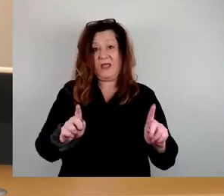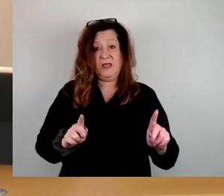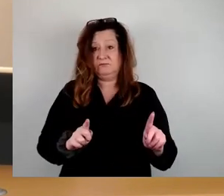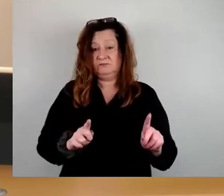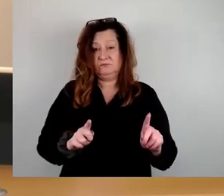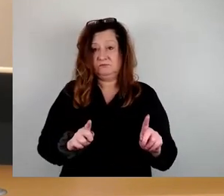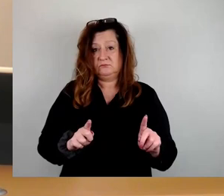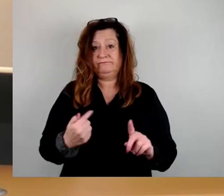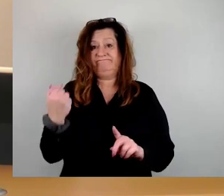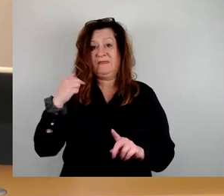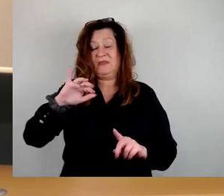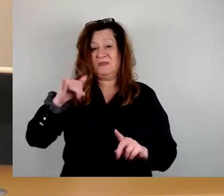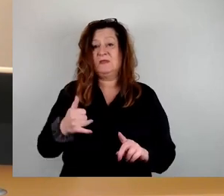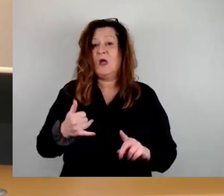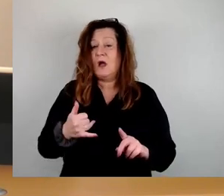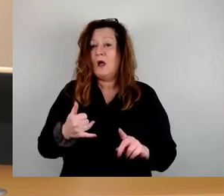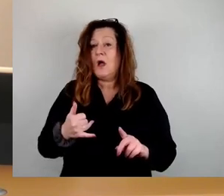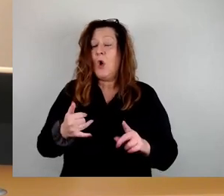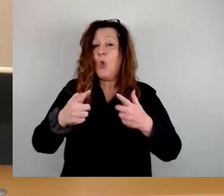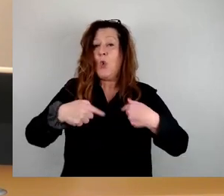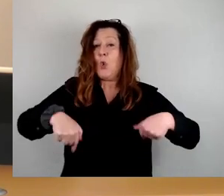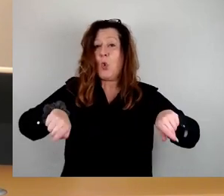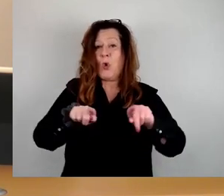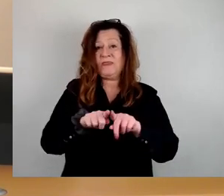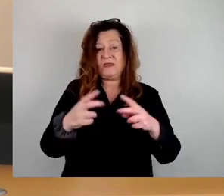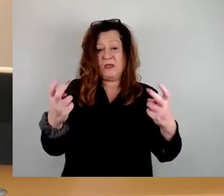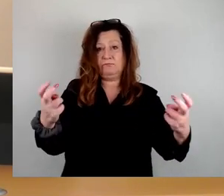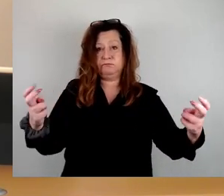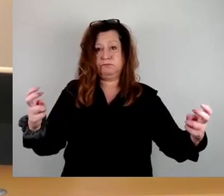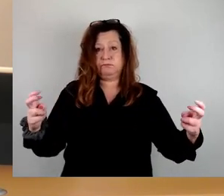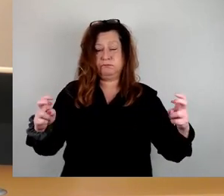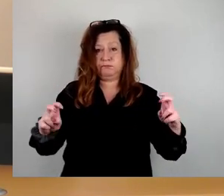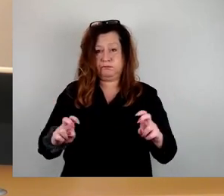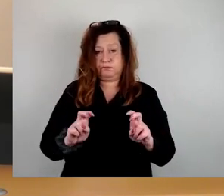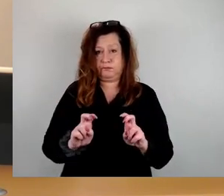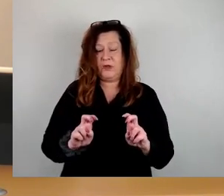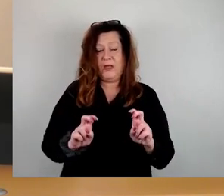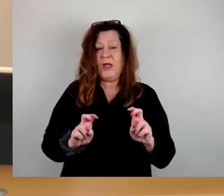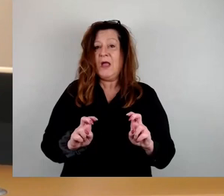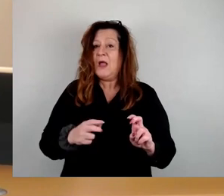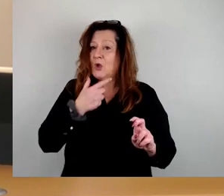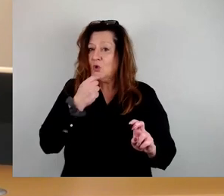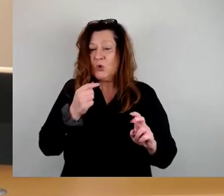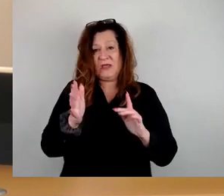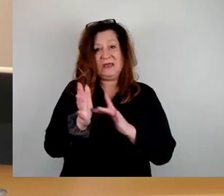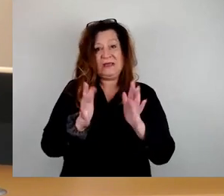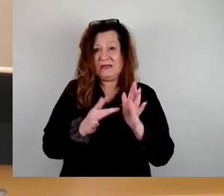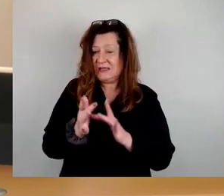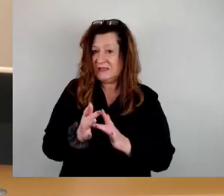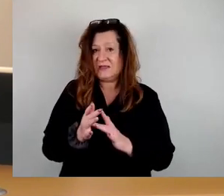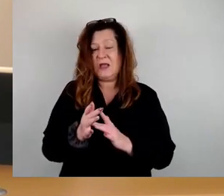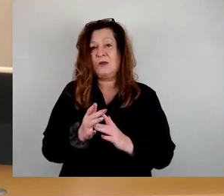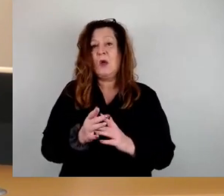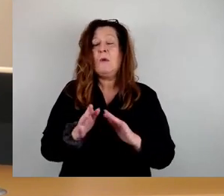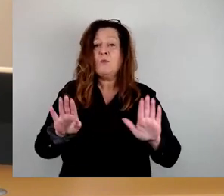Dresden einen runden Tisch der Religionen. Dort treffen sich Juden, Christen, Muslime, Buddhisten, Bahai, Trusen